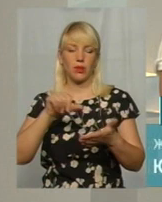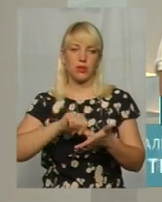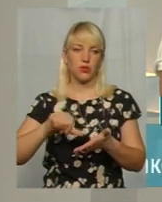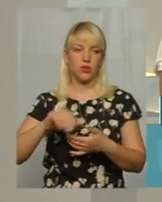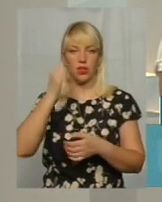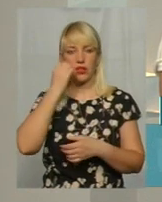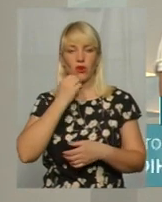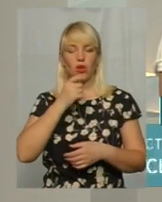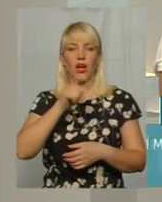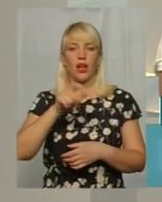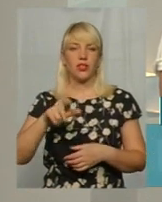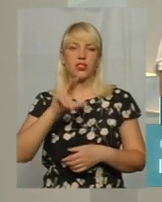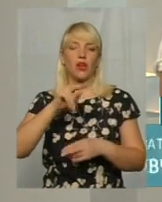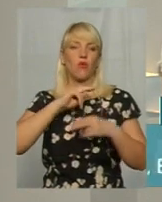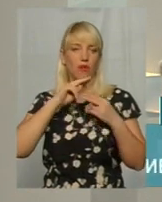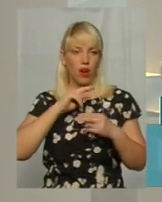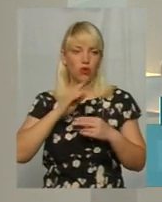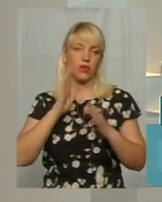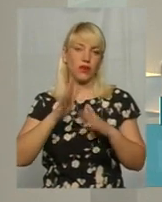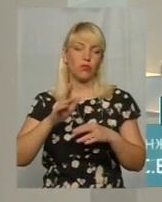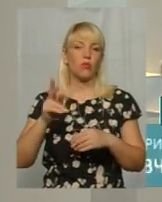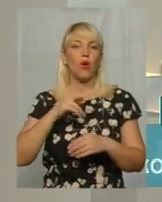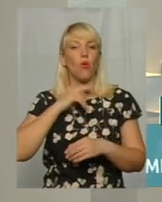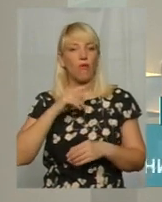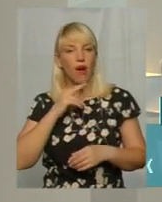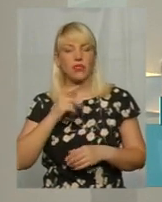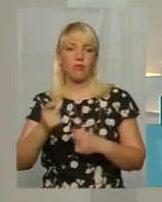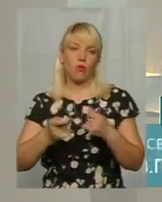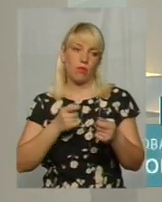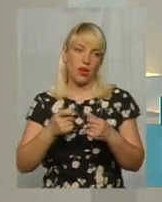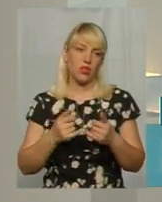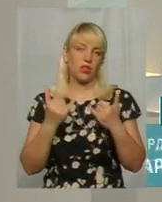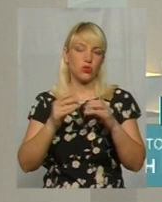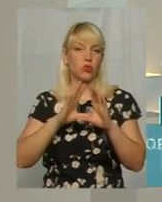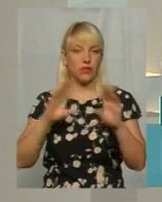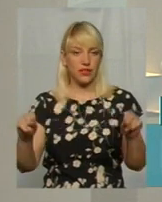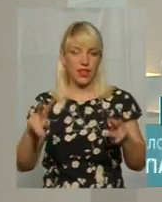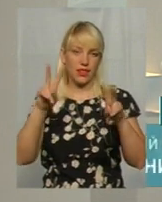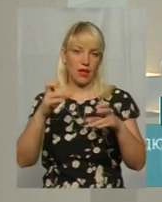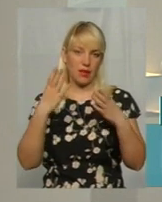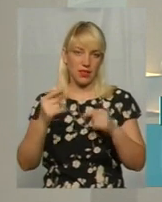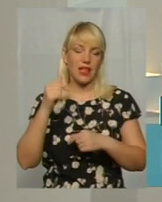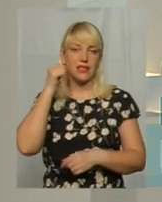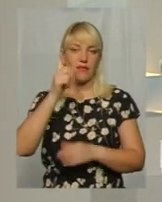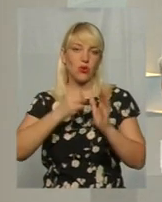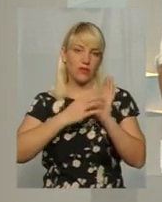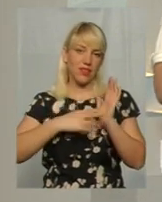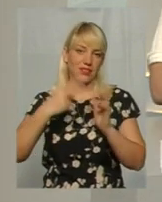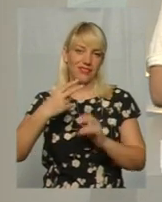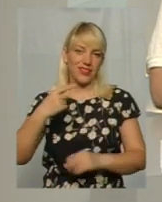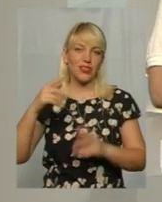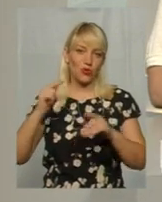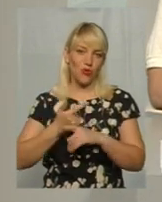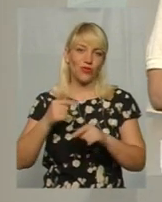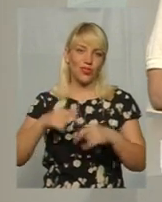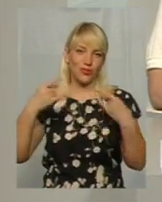Нашим глядачам дякуємо за увагу, давайте будемо уважні і обережні. На сьогодні все, тема дня, завтра о 19.20 знов у цій